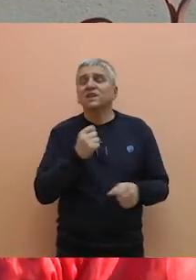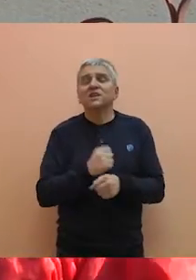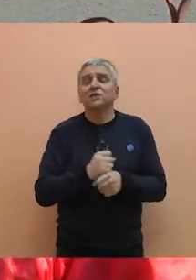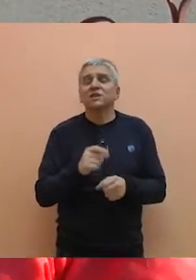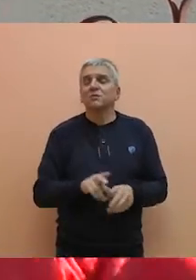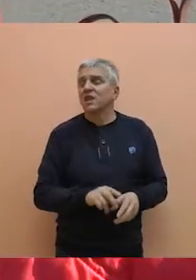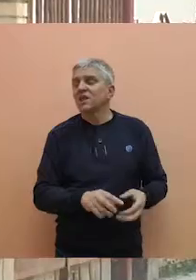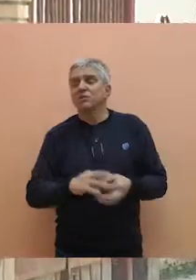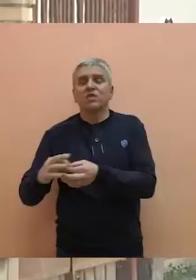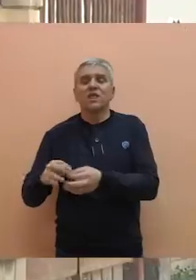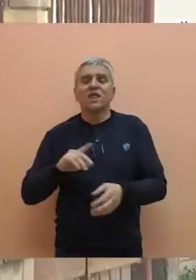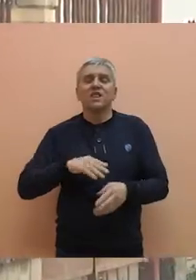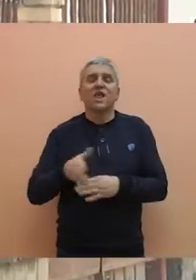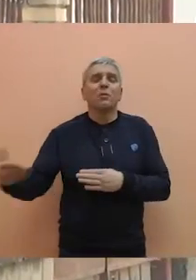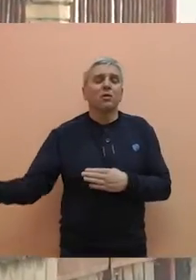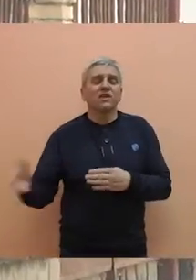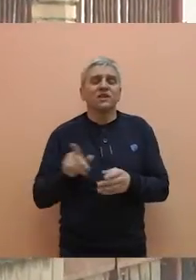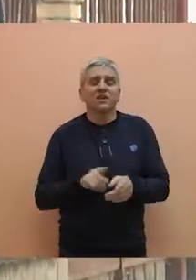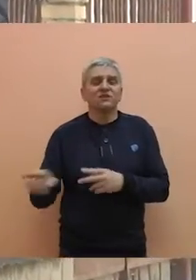uradim, jedino napuda izvlačim.